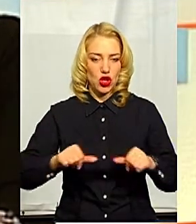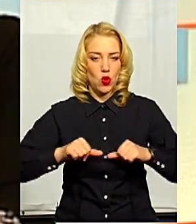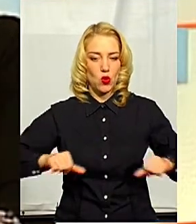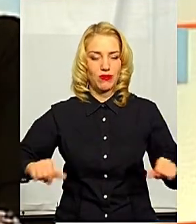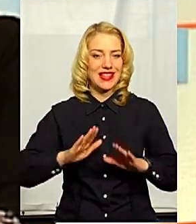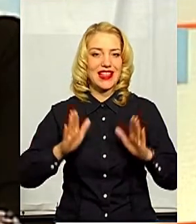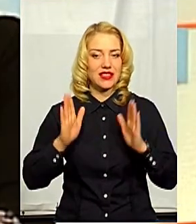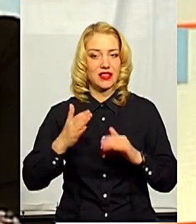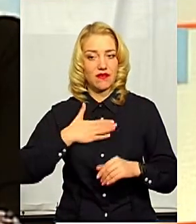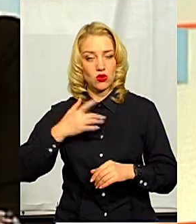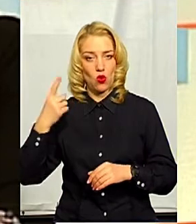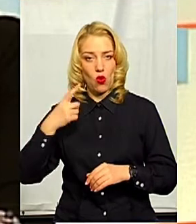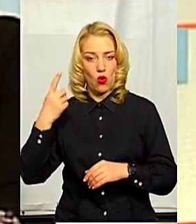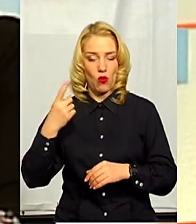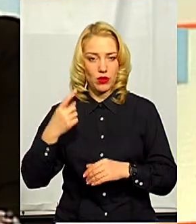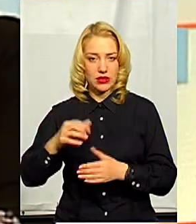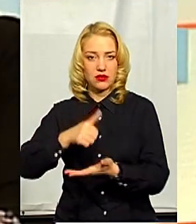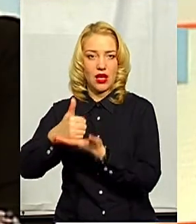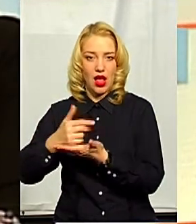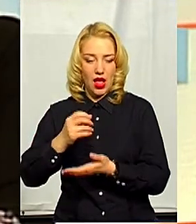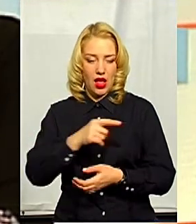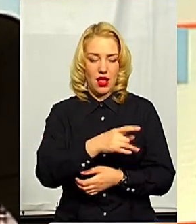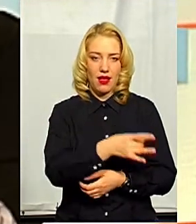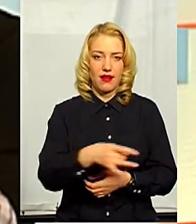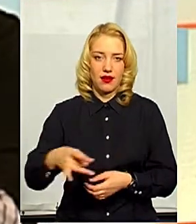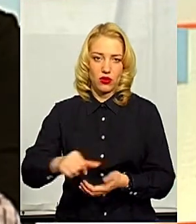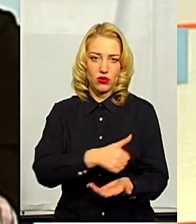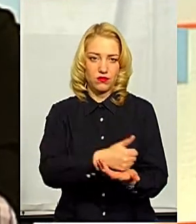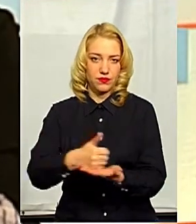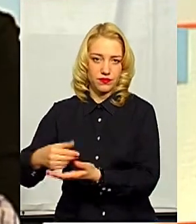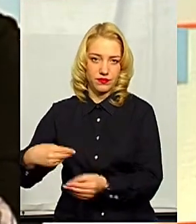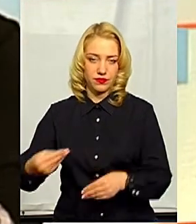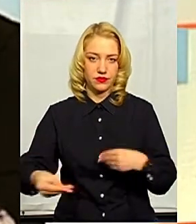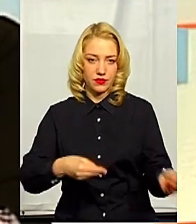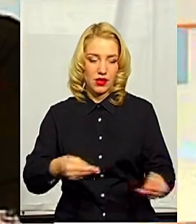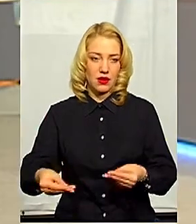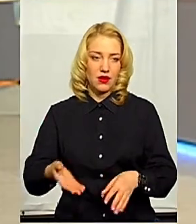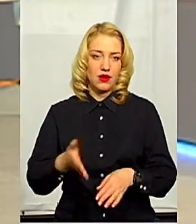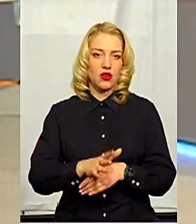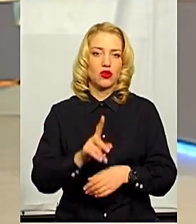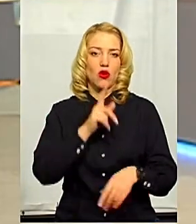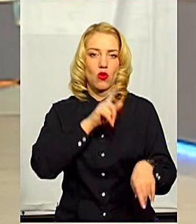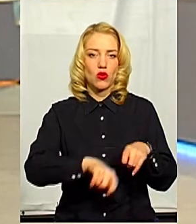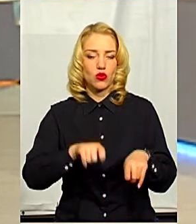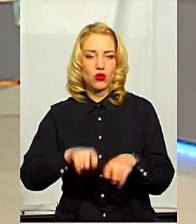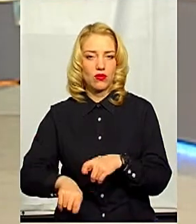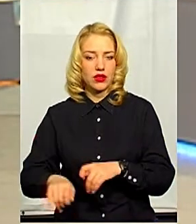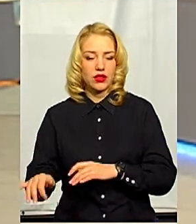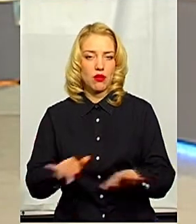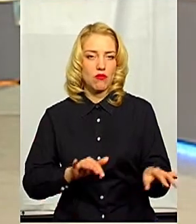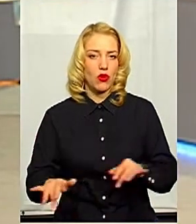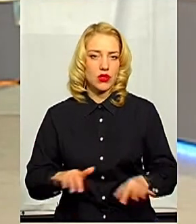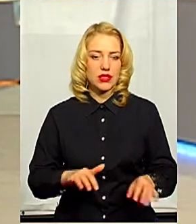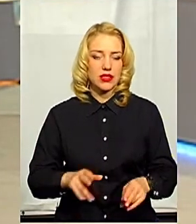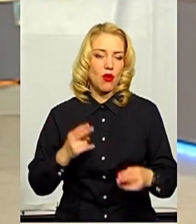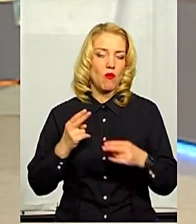Тобто, це такі як штаби, які і контролюють процес підготовки цих